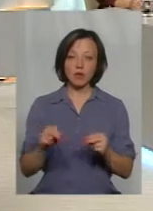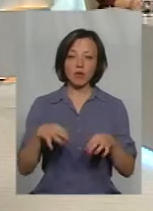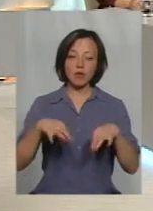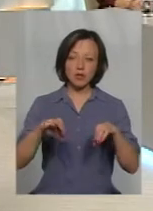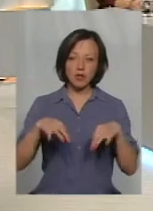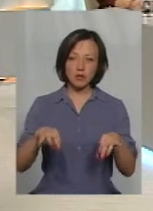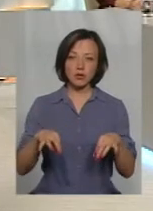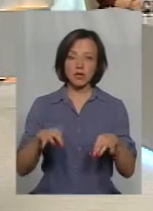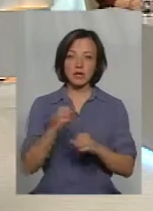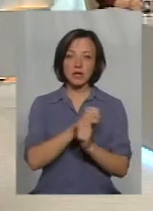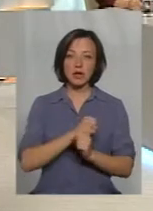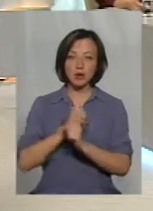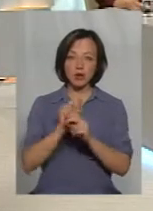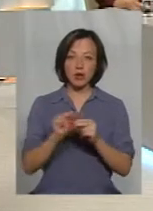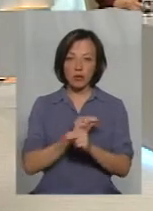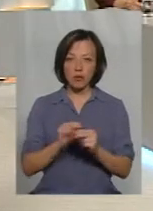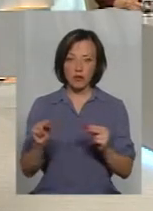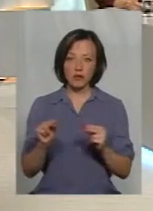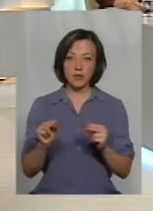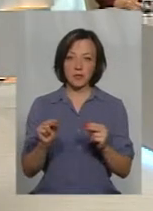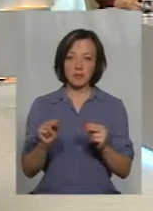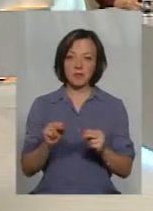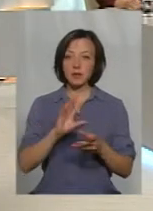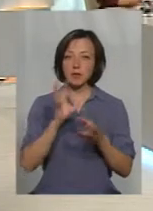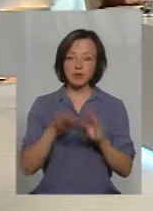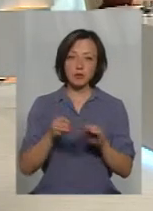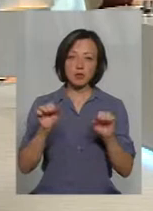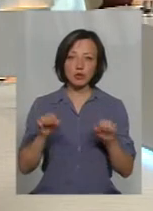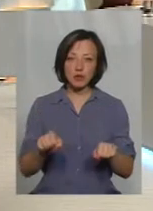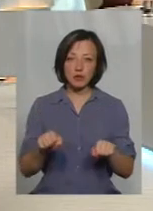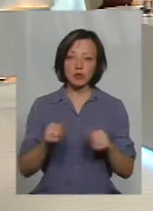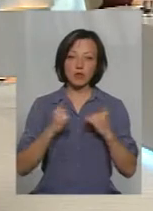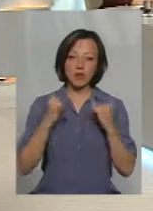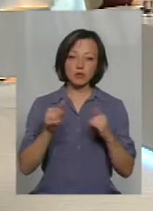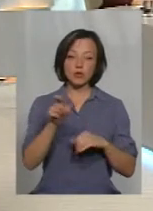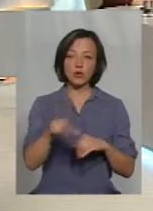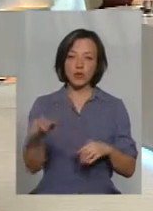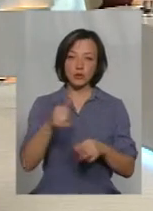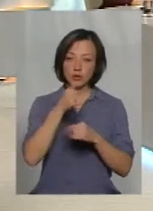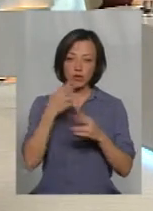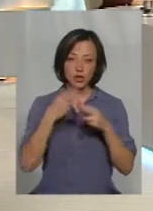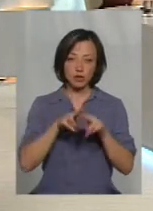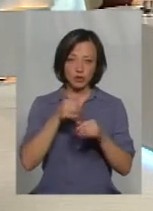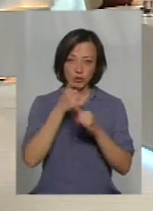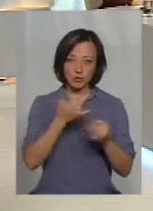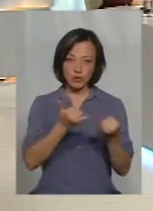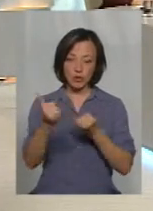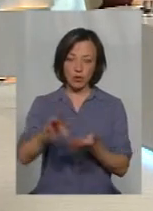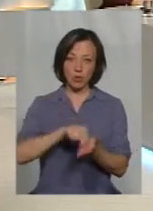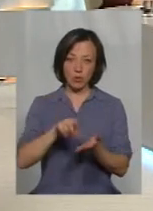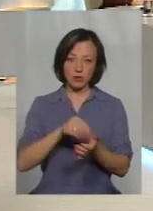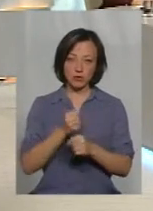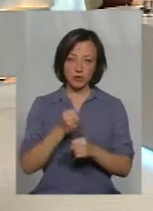транспорту, на санитурне-курортне лікування. Тобто, ну, при всій можливості, при всій повазі до людей, просто технічно ми не можемо